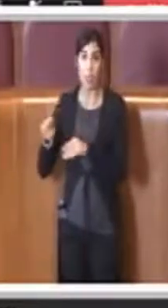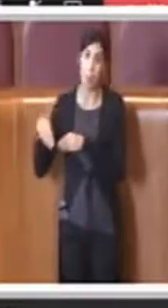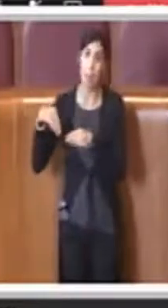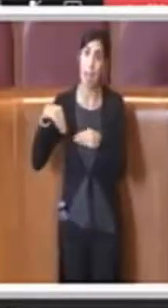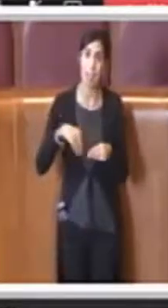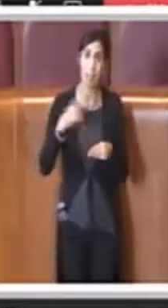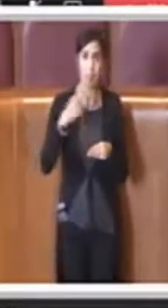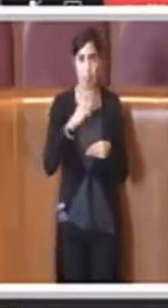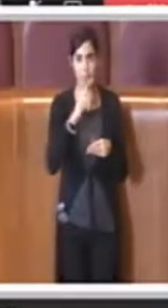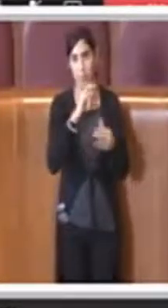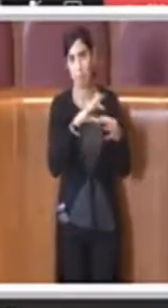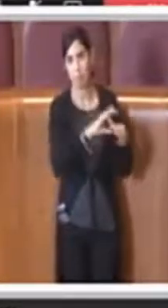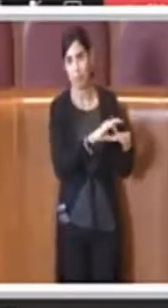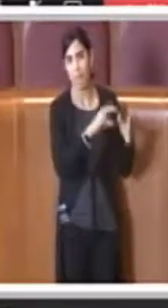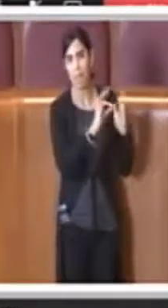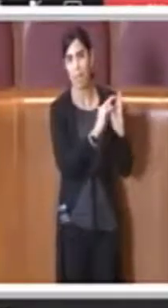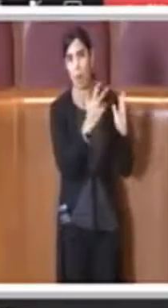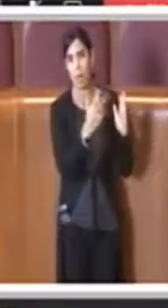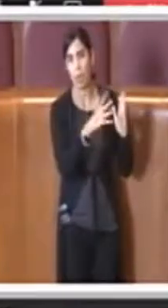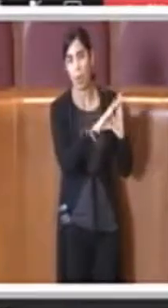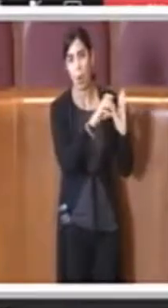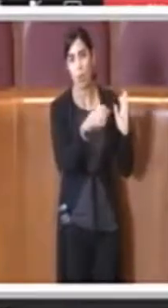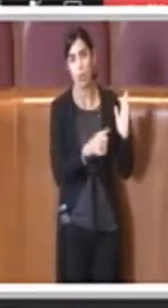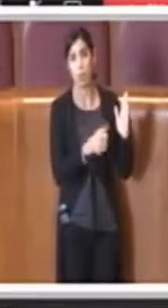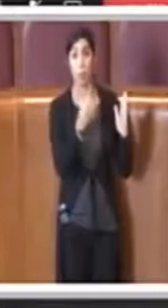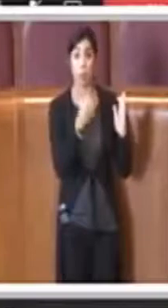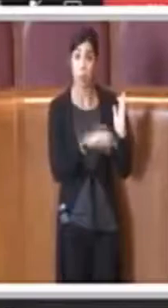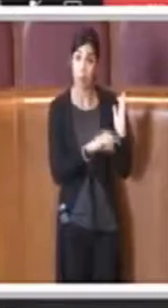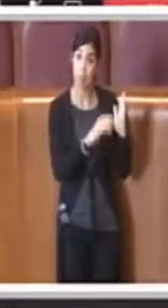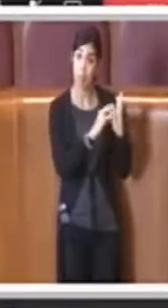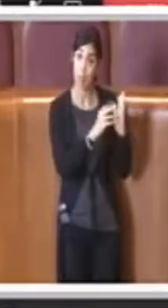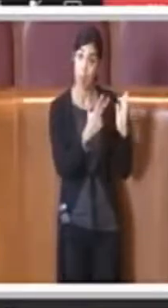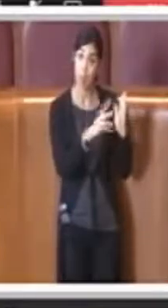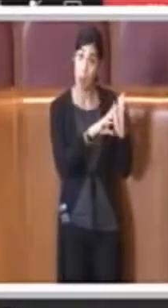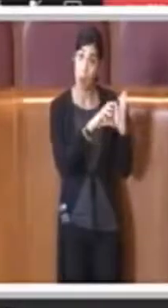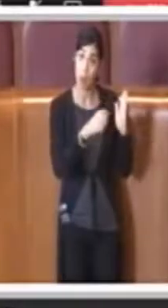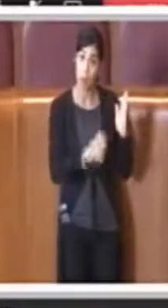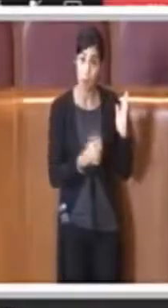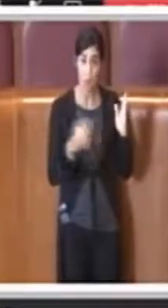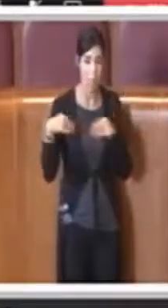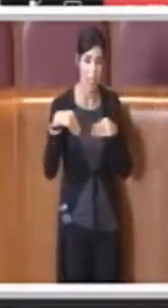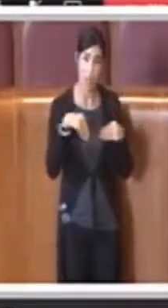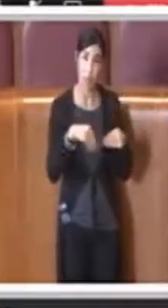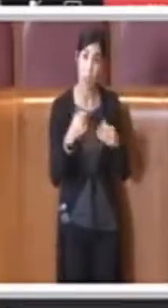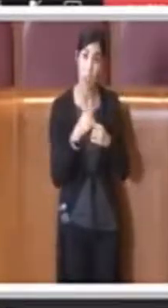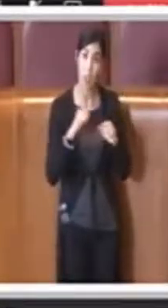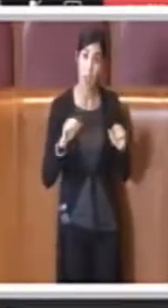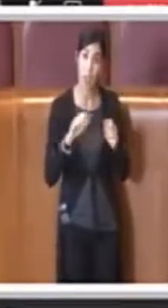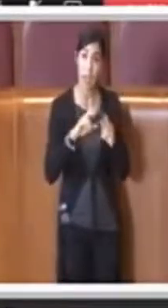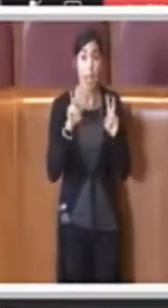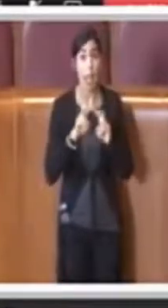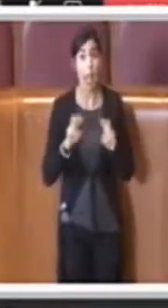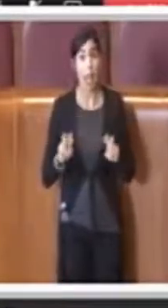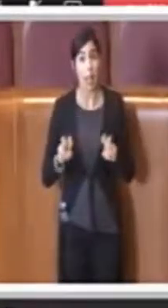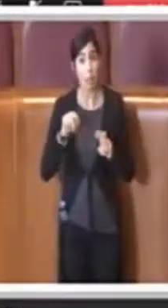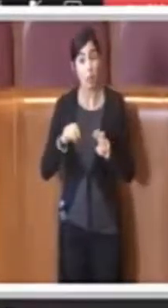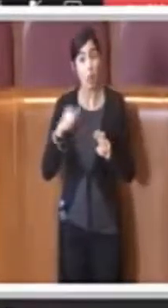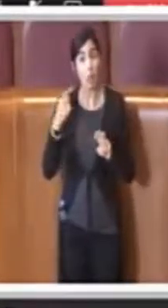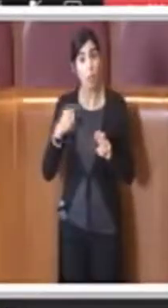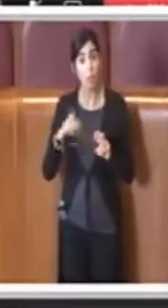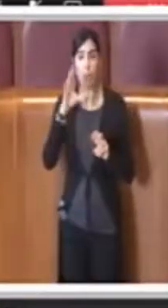Costituzione. Il principio, questo che abbiamo della partecipazione democratica elettronica, comunque già